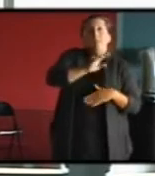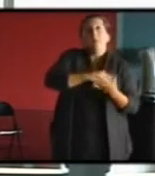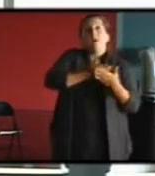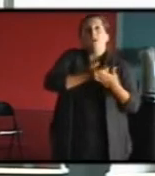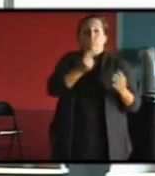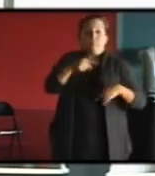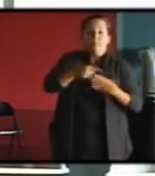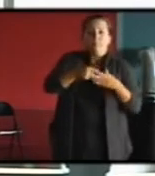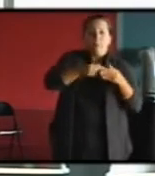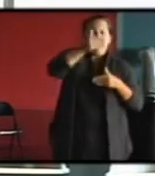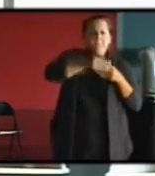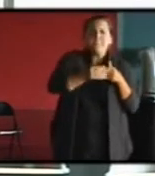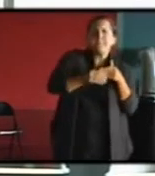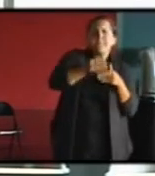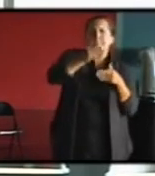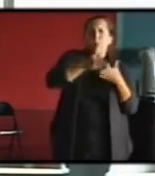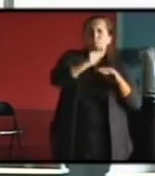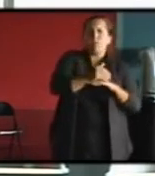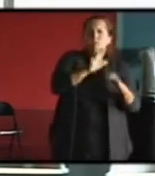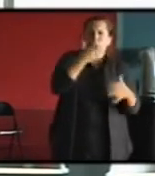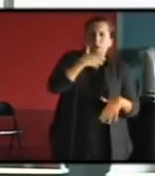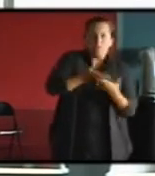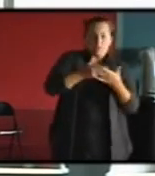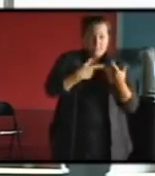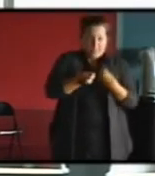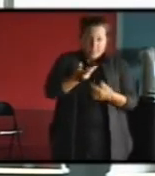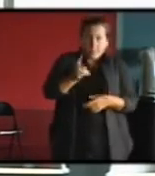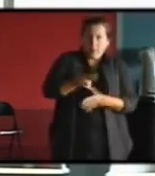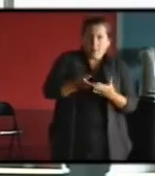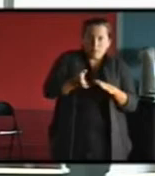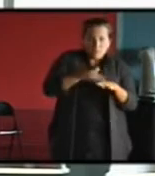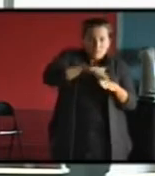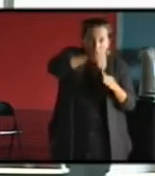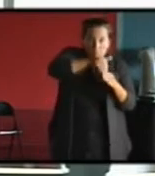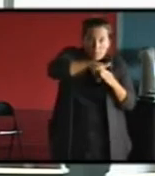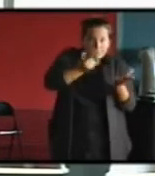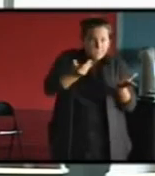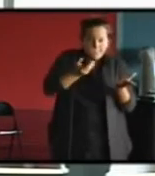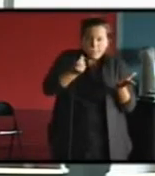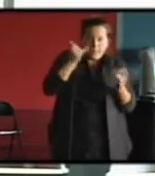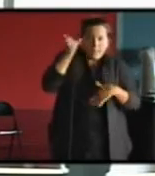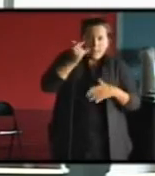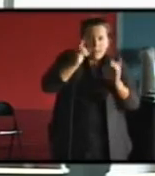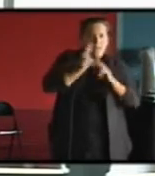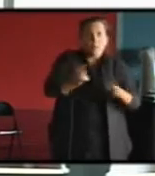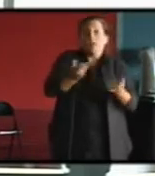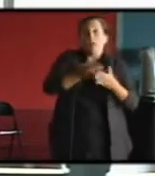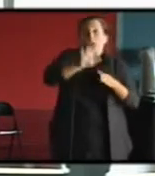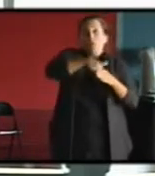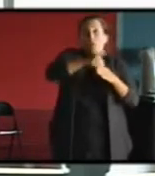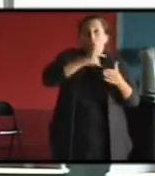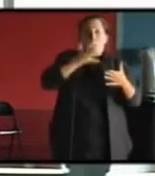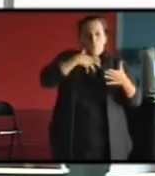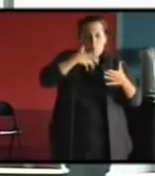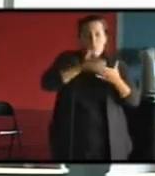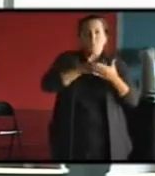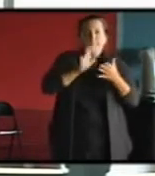tout d'un coup des isolants, par exemple, est quelque chose de paradoxal qui change complètement la façon dont va fonctionner la thermique du